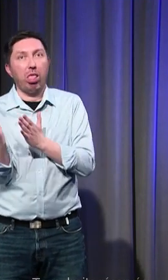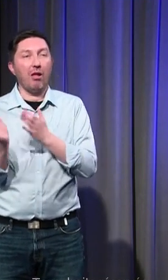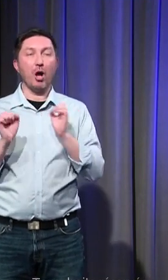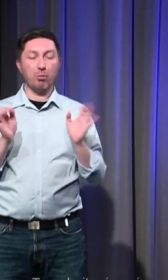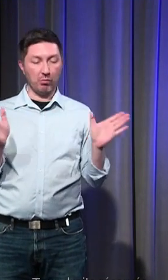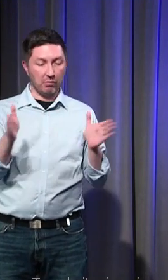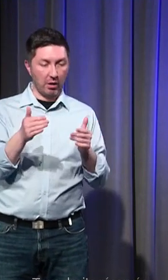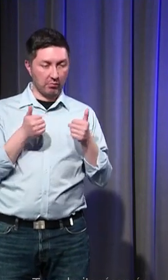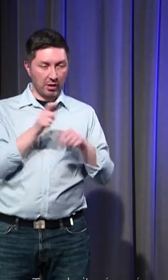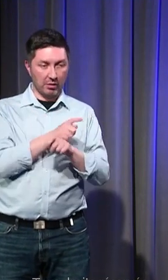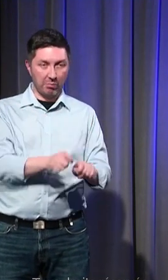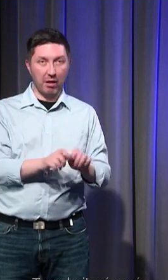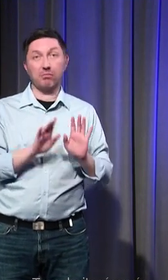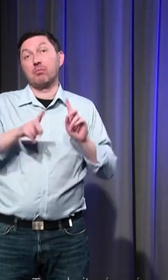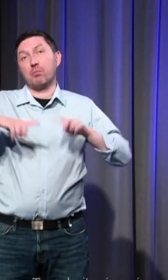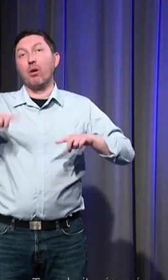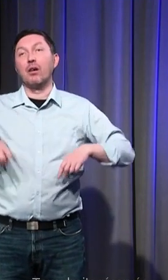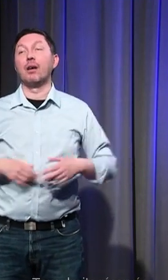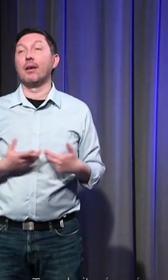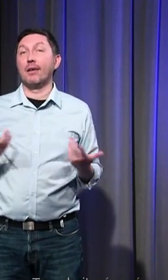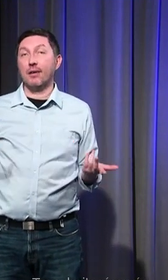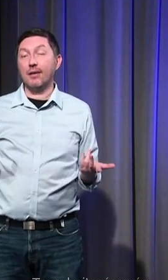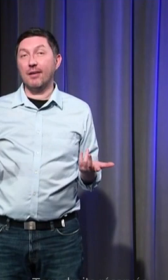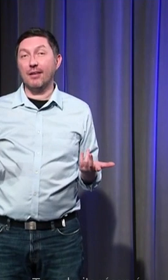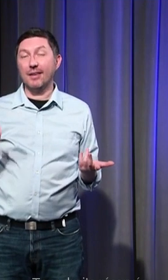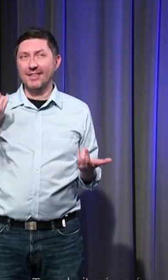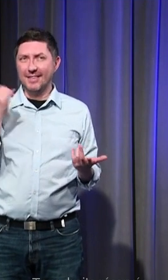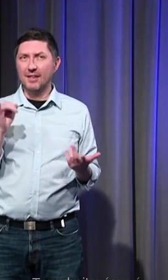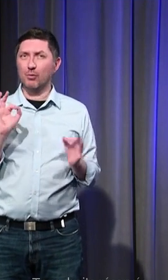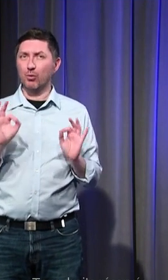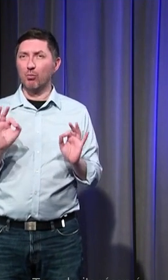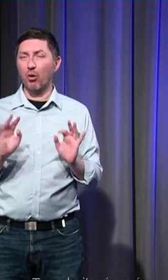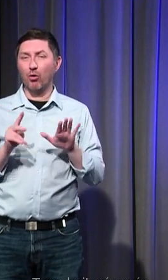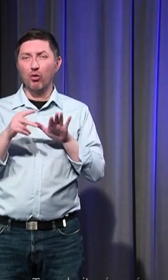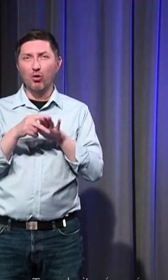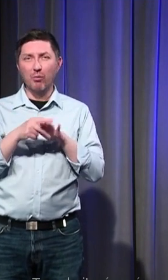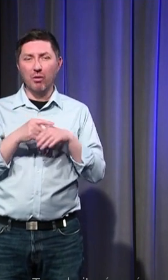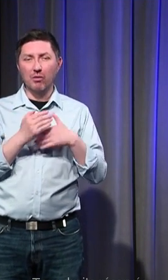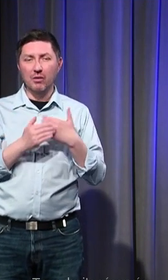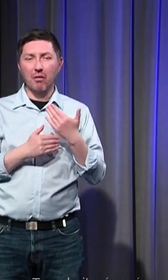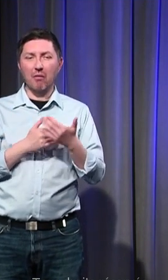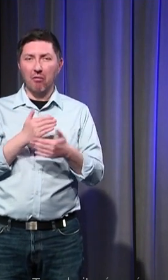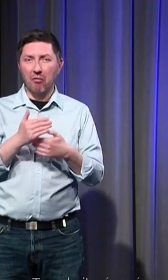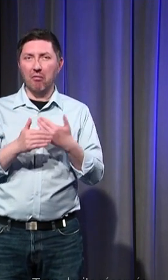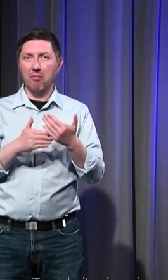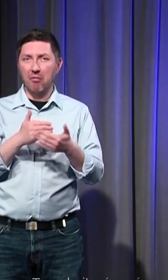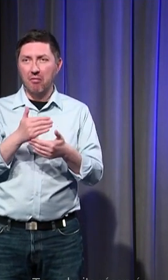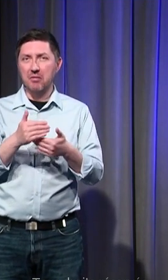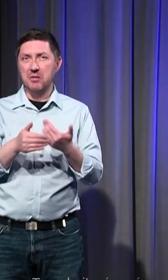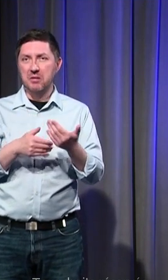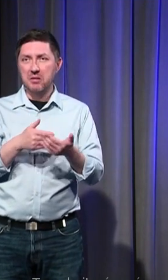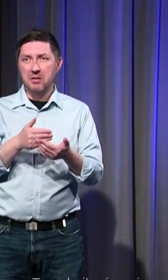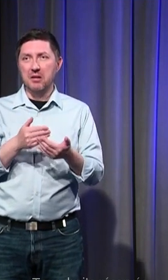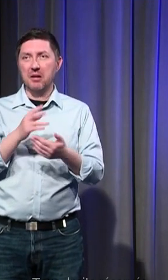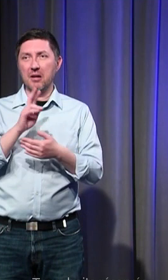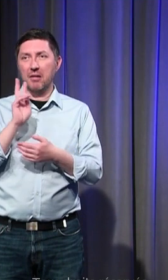dans les cadres et c'est là où de fait à partir du moment où on commence à avancer un peu on se rend compte que c'est très difficile